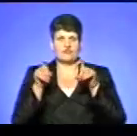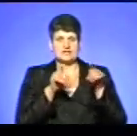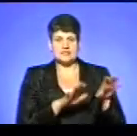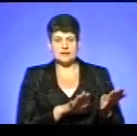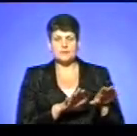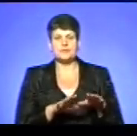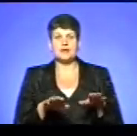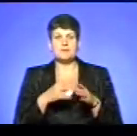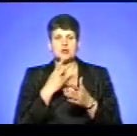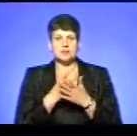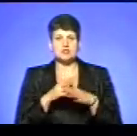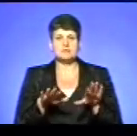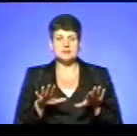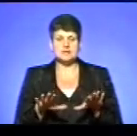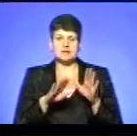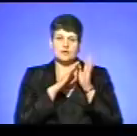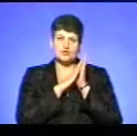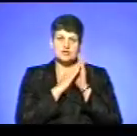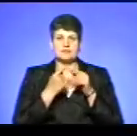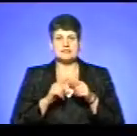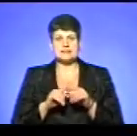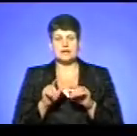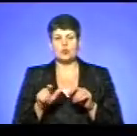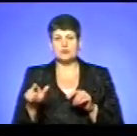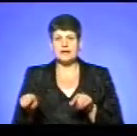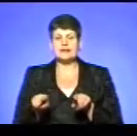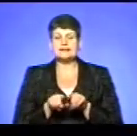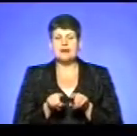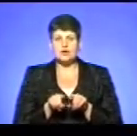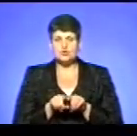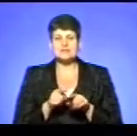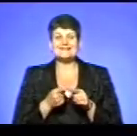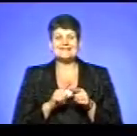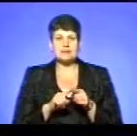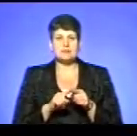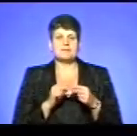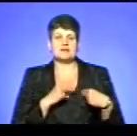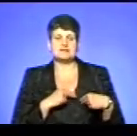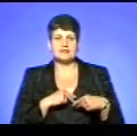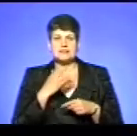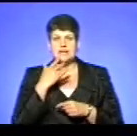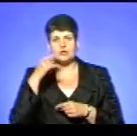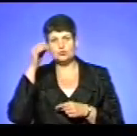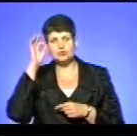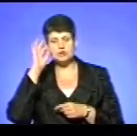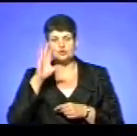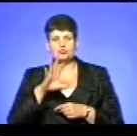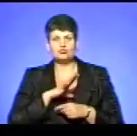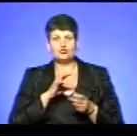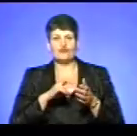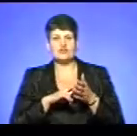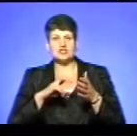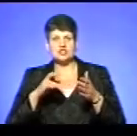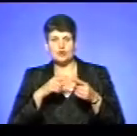Передбачені місця для ночів для цих людей. Також працівниками національної поліції було відчіплено